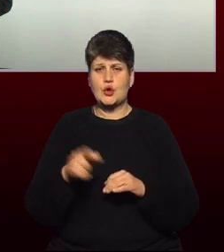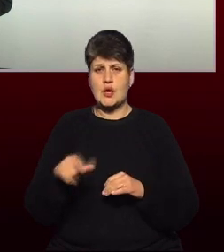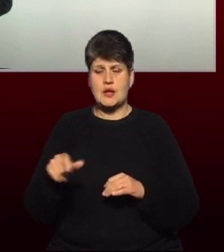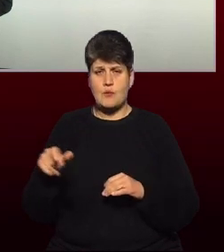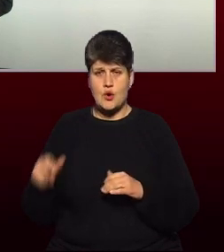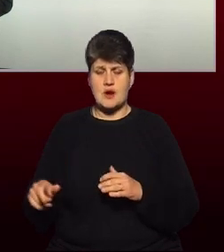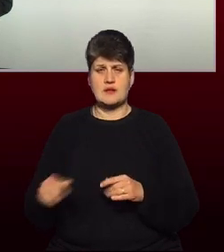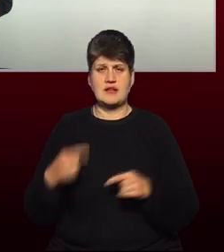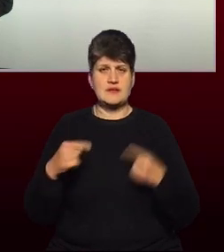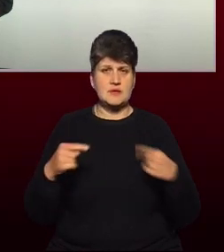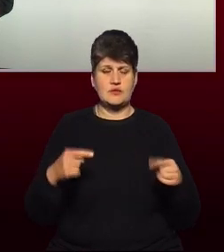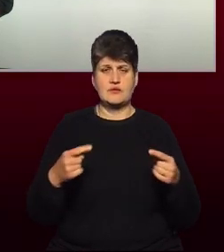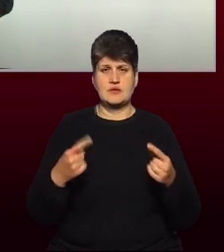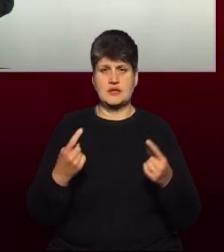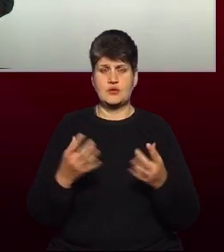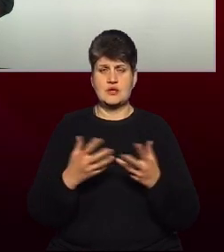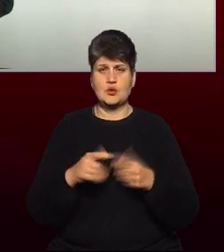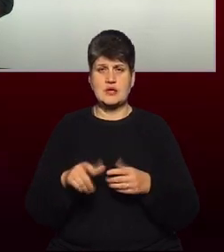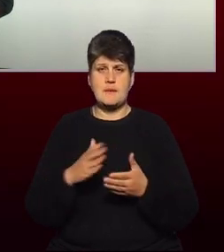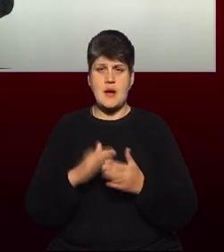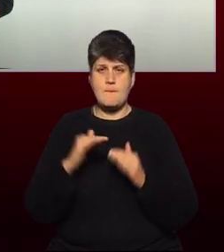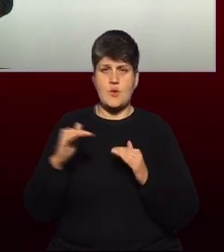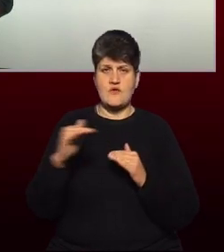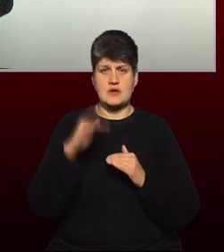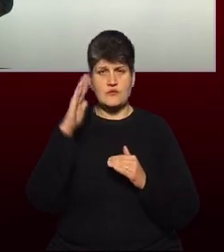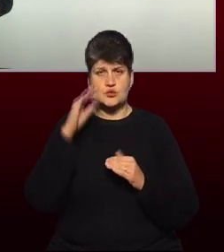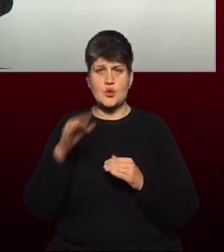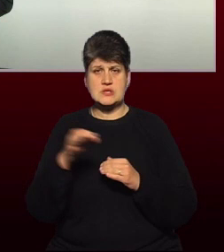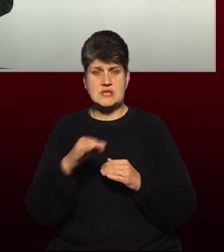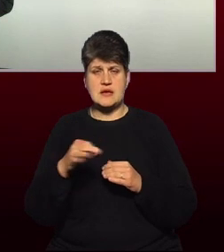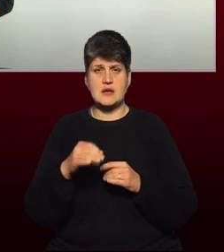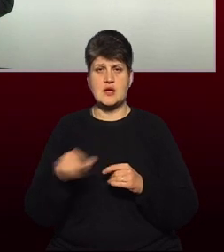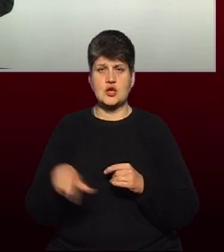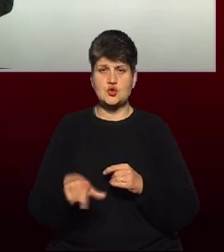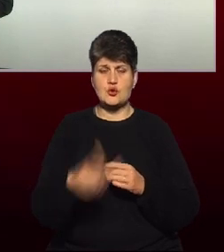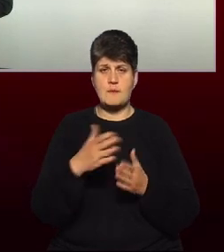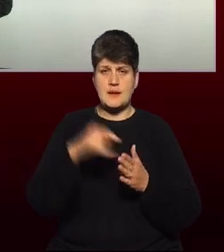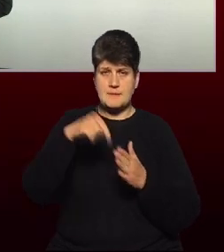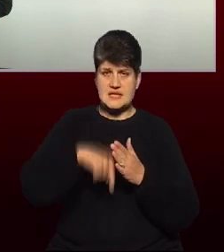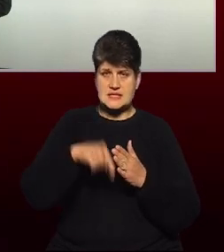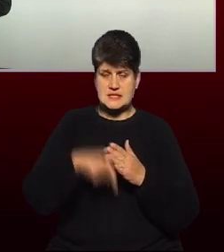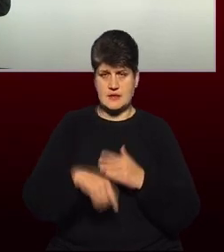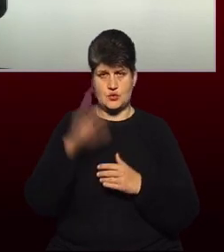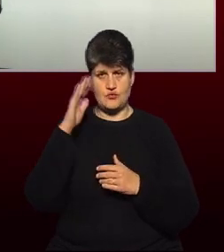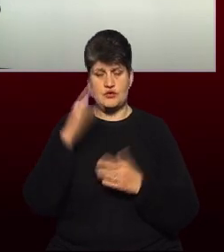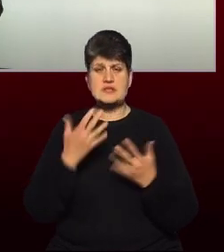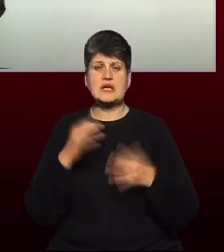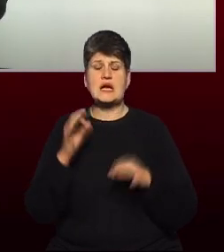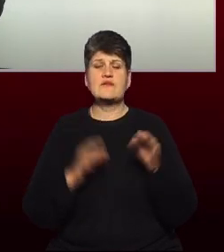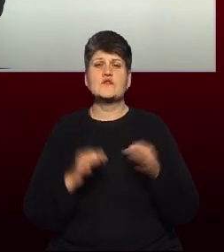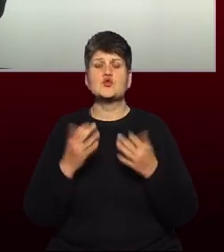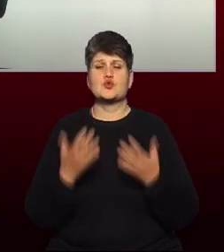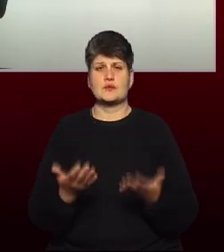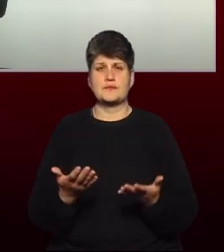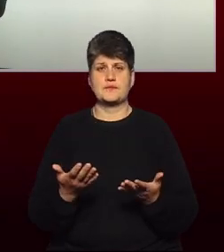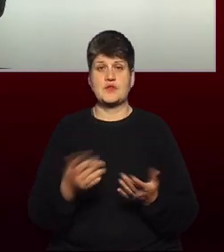відміну від великої кількості людей, які мають поверхневу воду, з річок, з озер, мають воду з підземних джерел. Наскільки відсотків? По Україні,